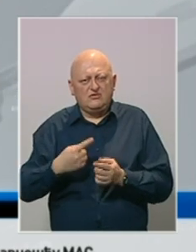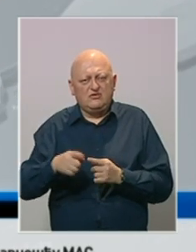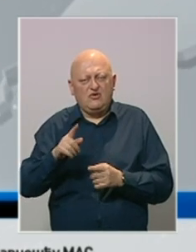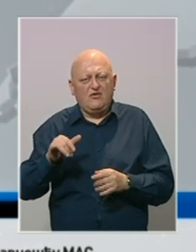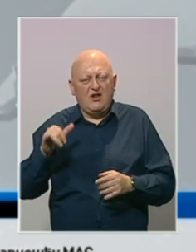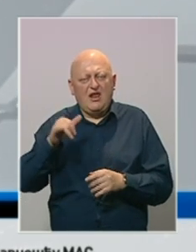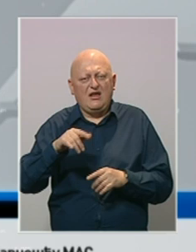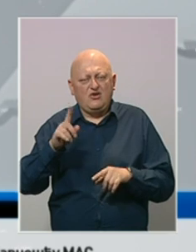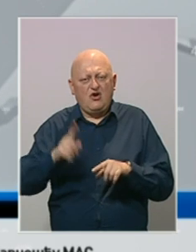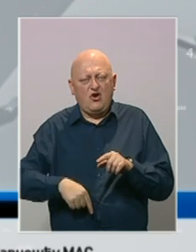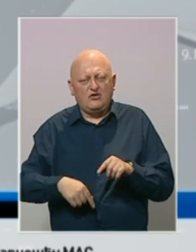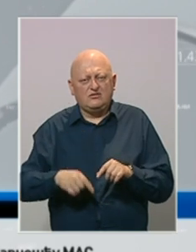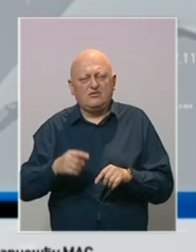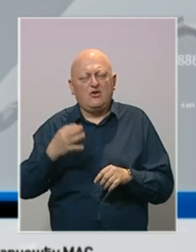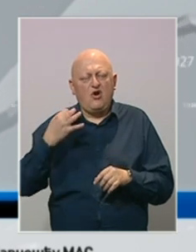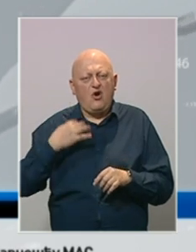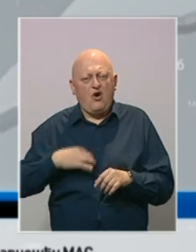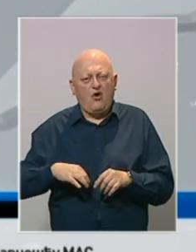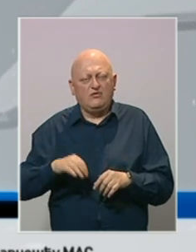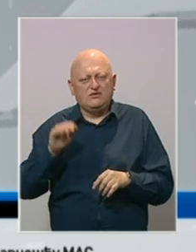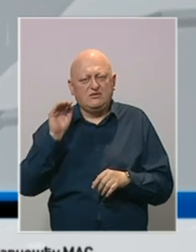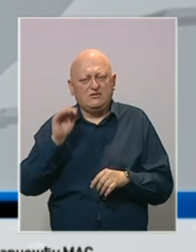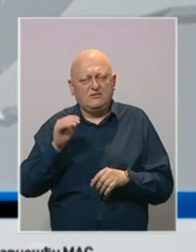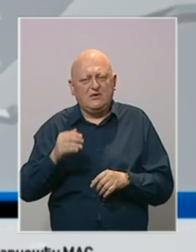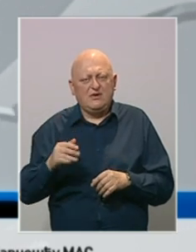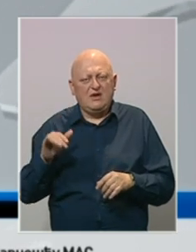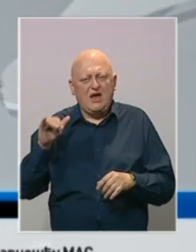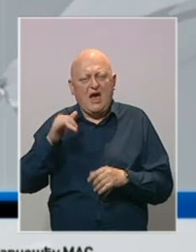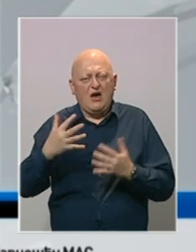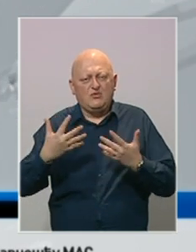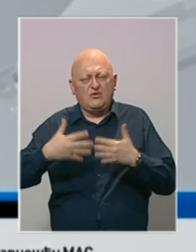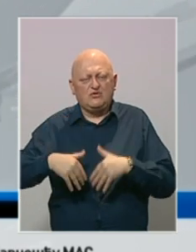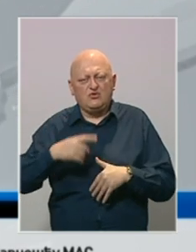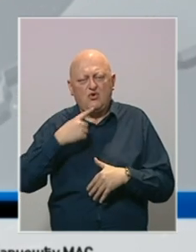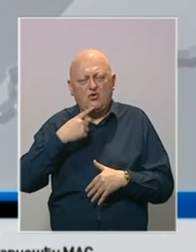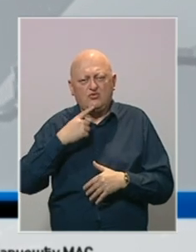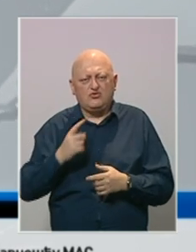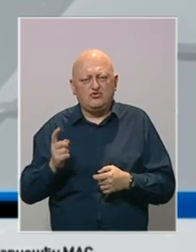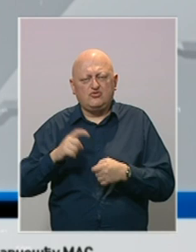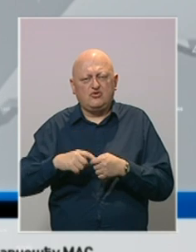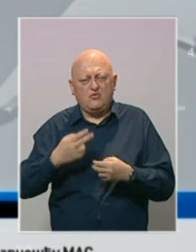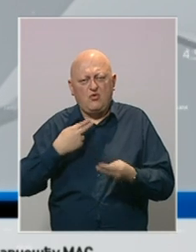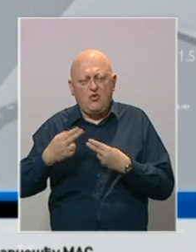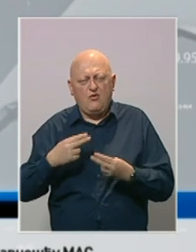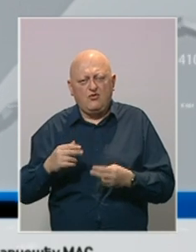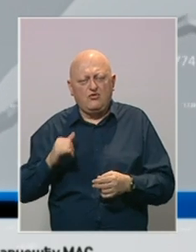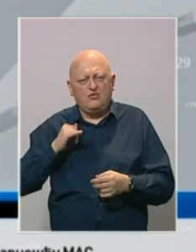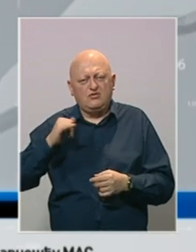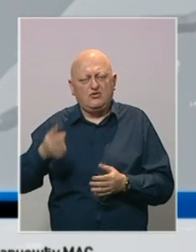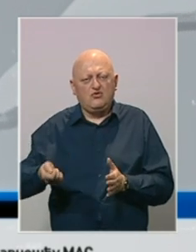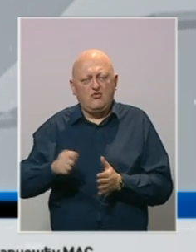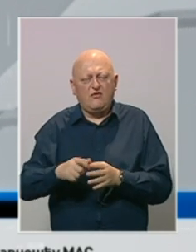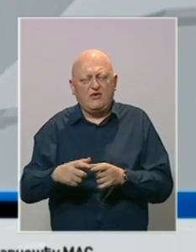bio otkazan, su bili obavezni da se jave aviokompaniji s kojom su sklopili ugovor o putovanju kupovinom